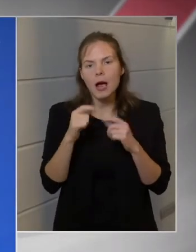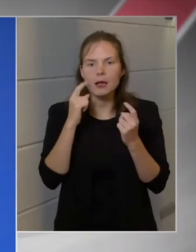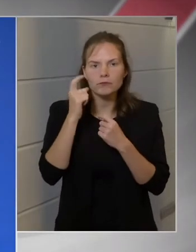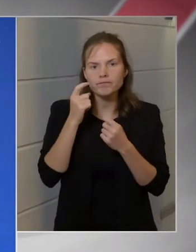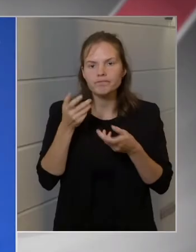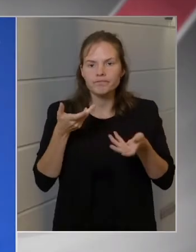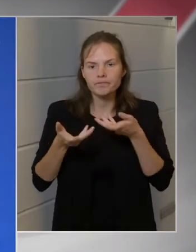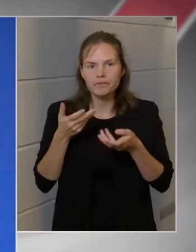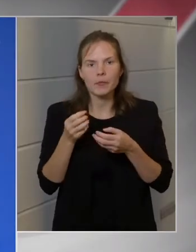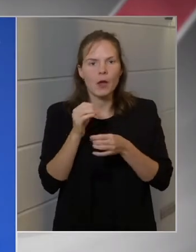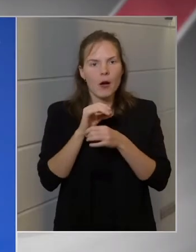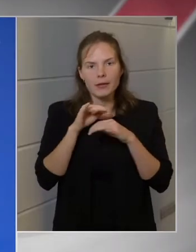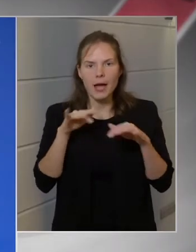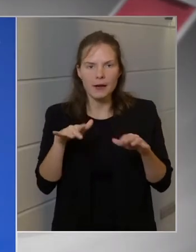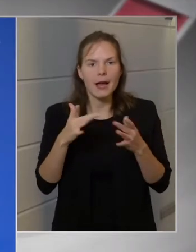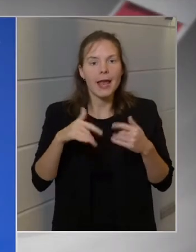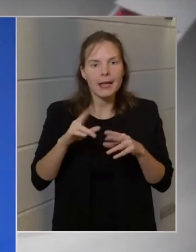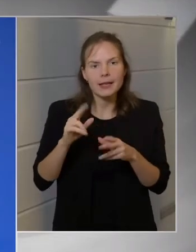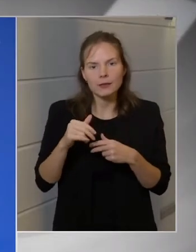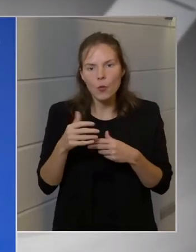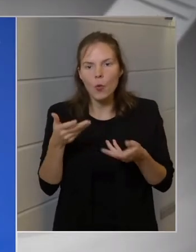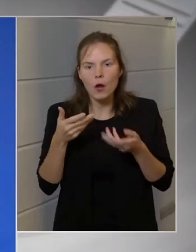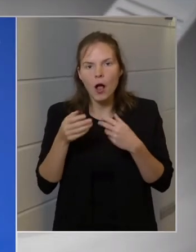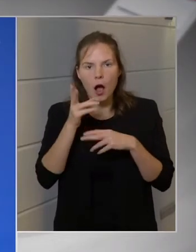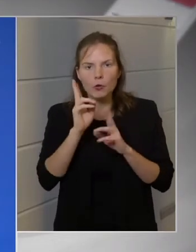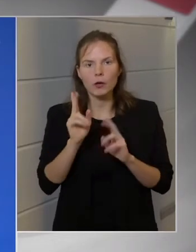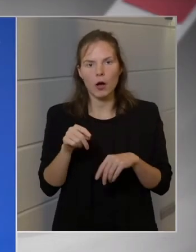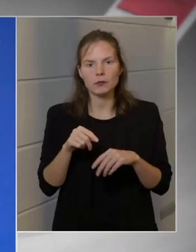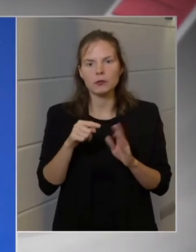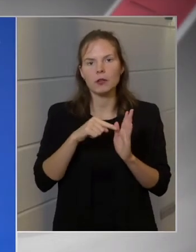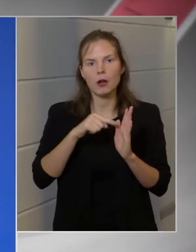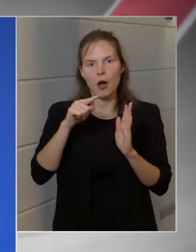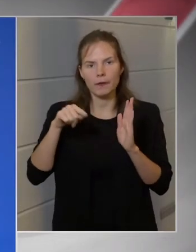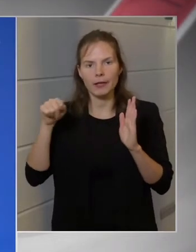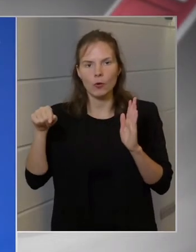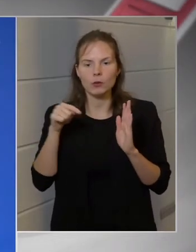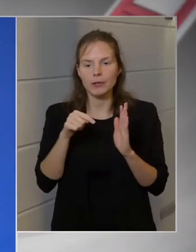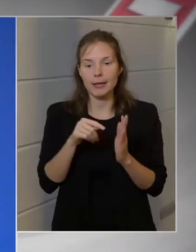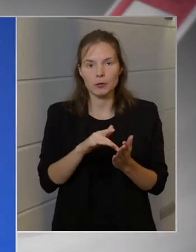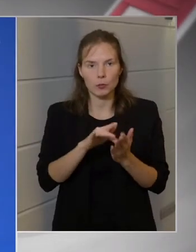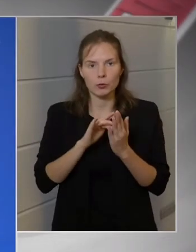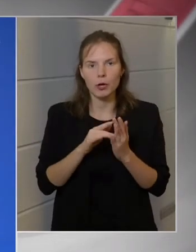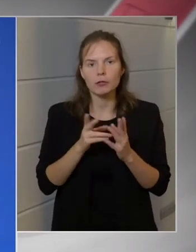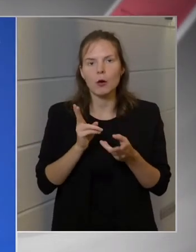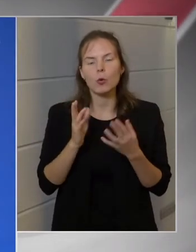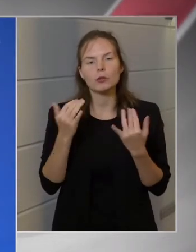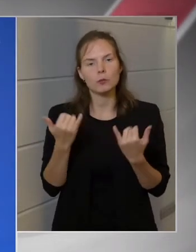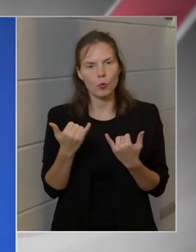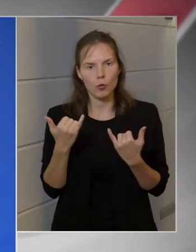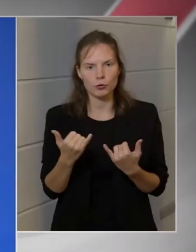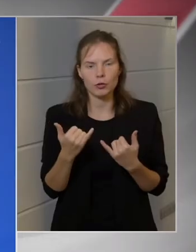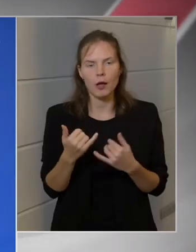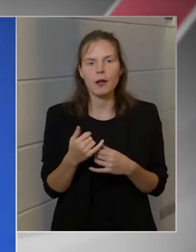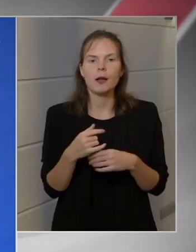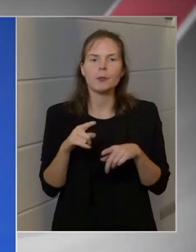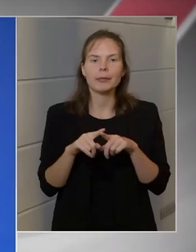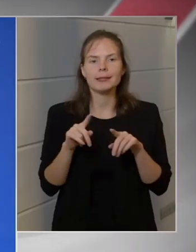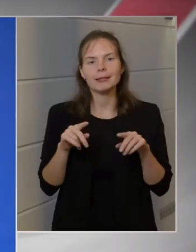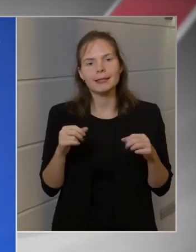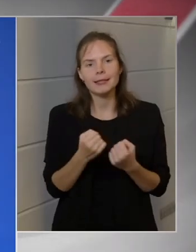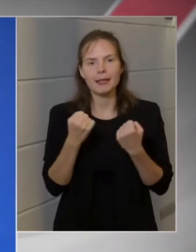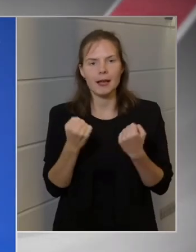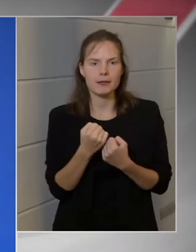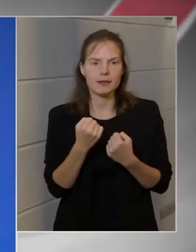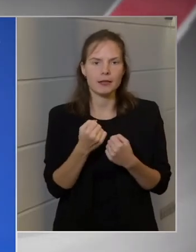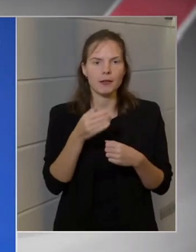áttekinti, akkor van egy olyan grafikon, ami azt mutatja, hogy a jelenleg rendelkezésre álló intenzív ágyak,